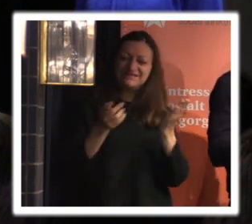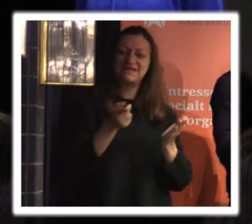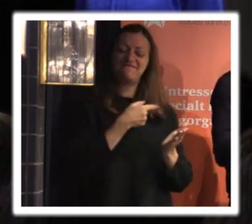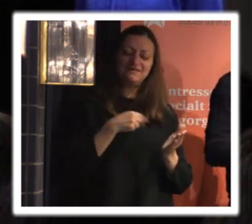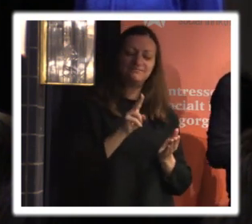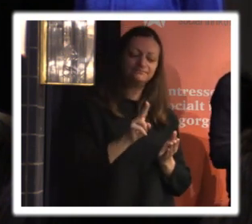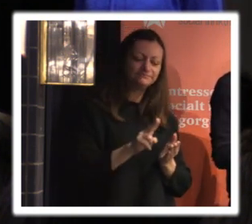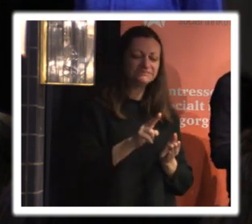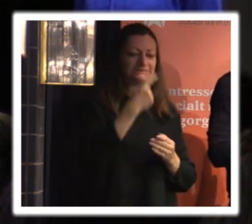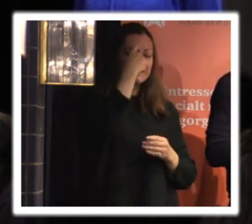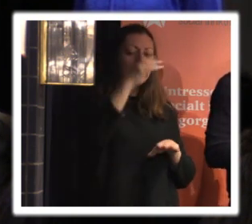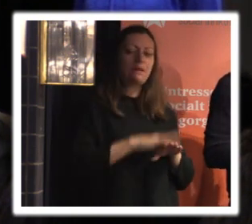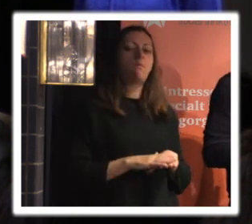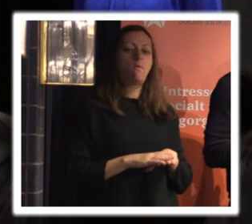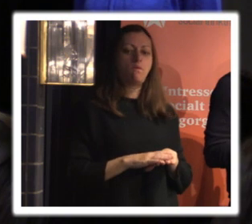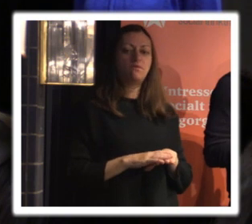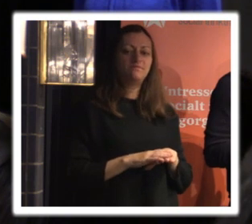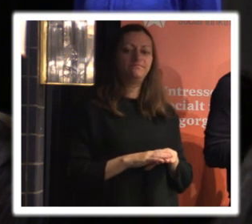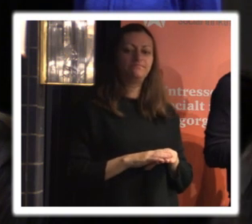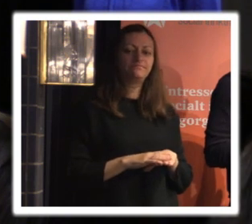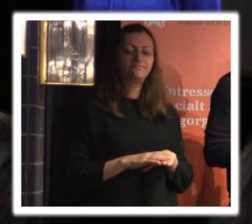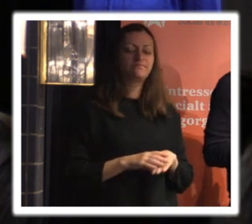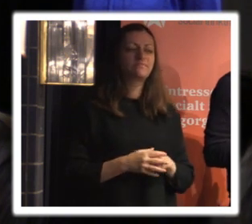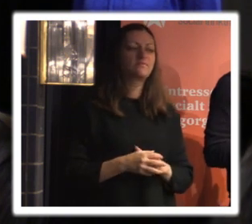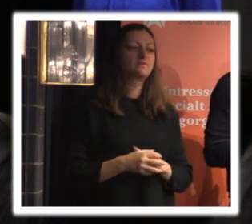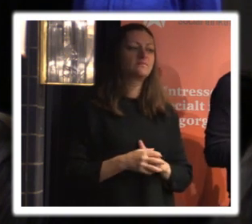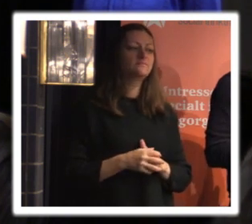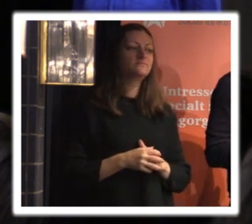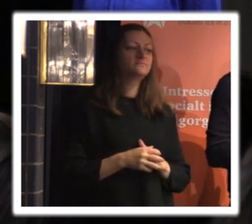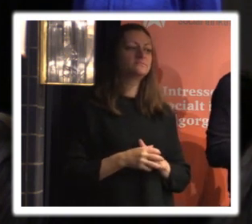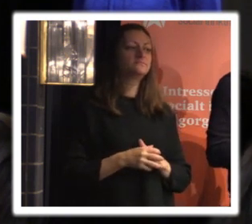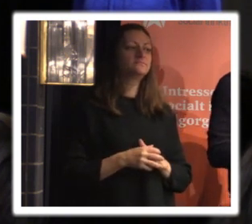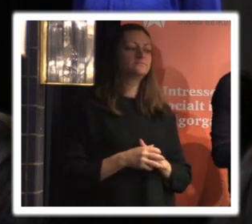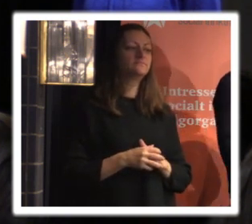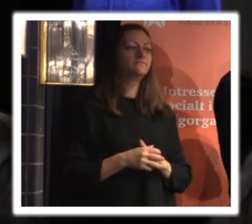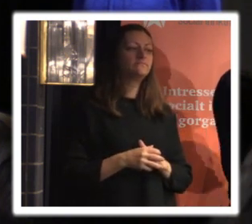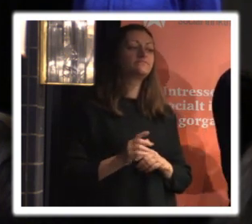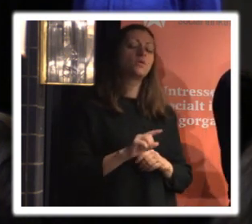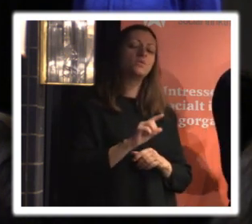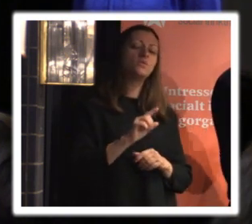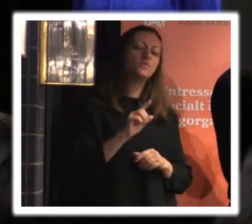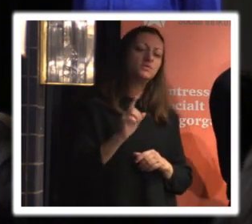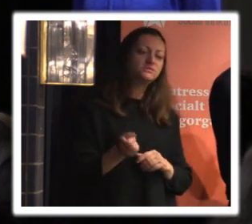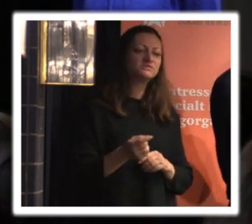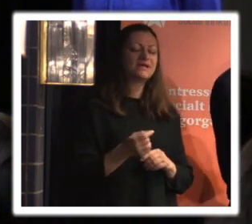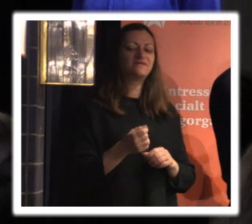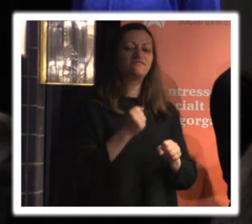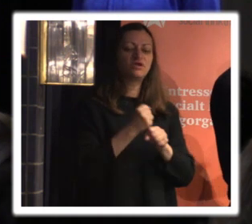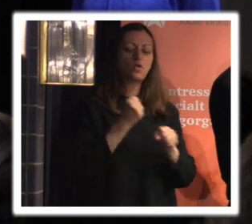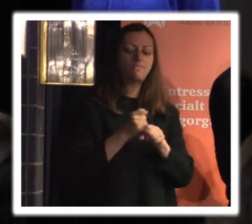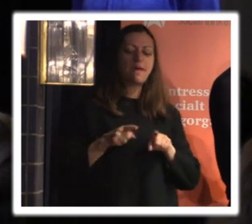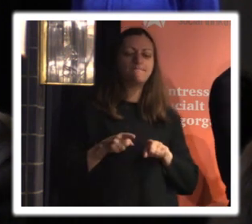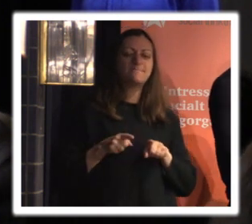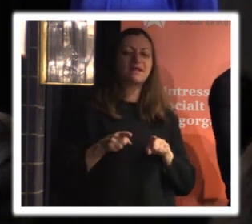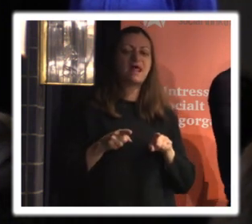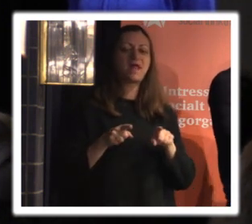ni liksom tar hand om detta och och sen får man liksom jobba på parallellt med